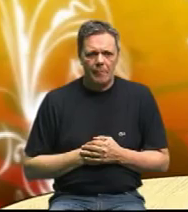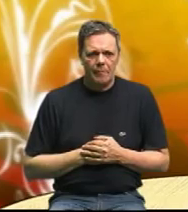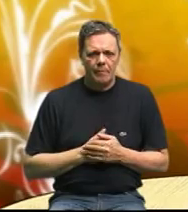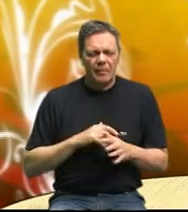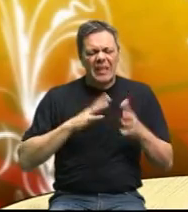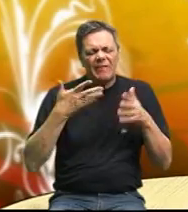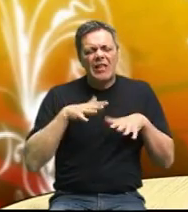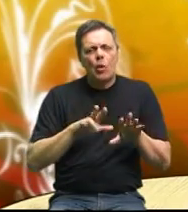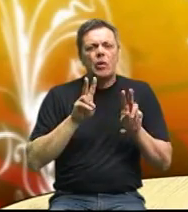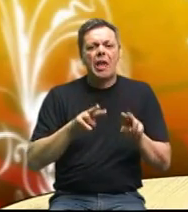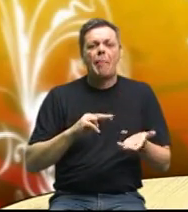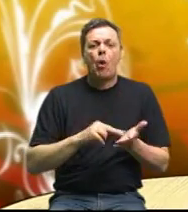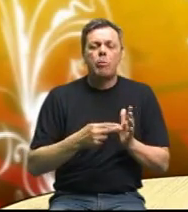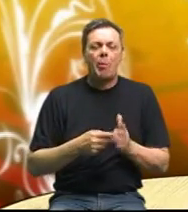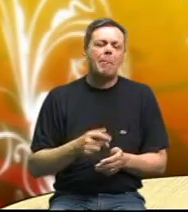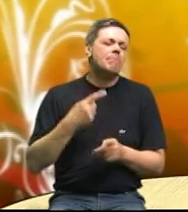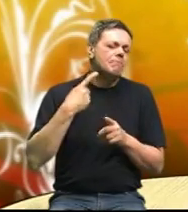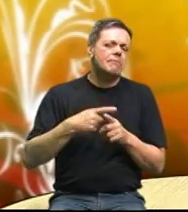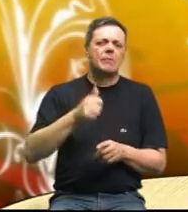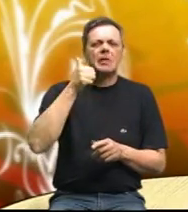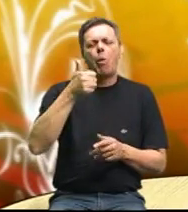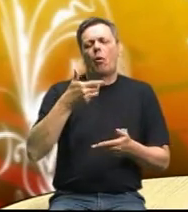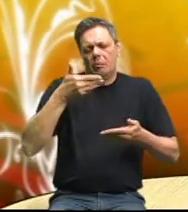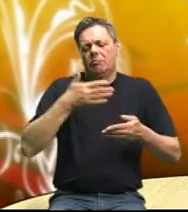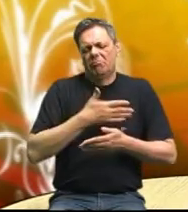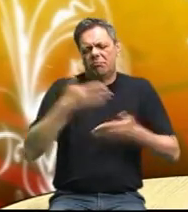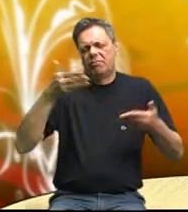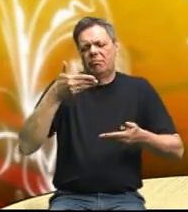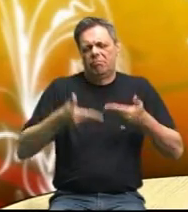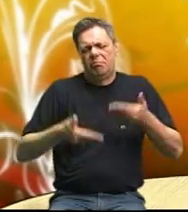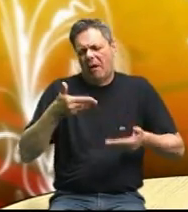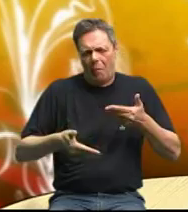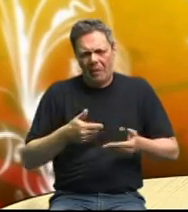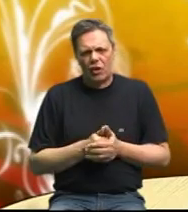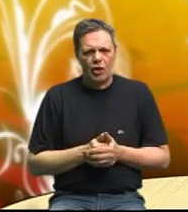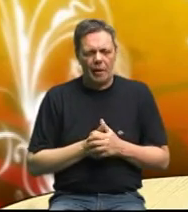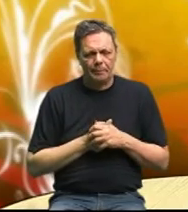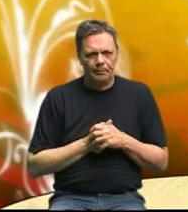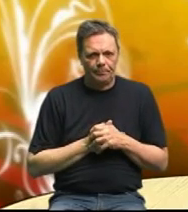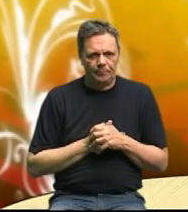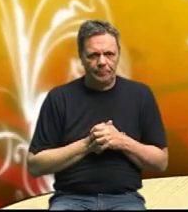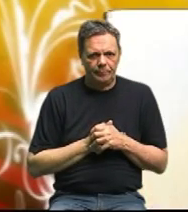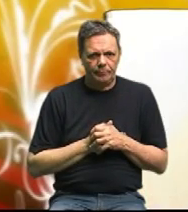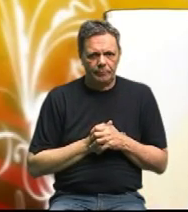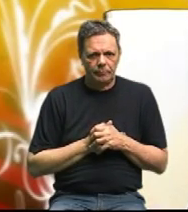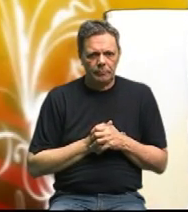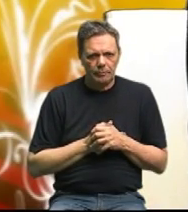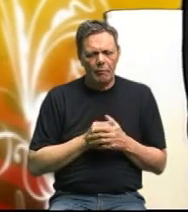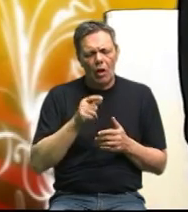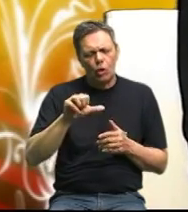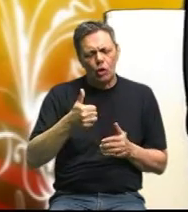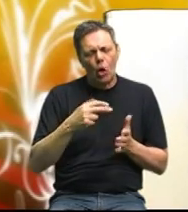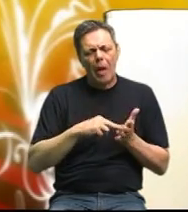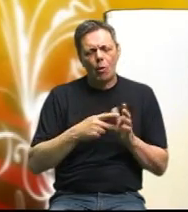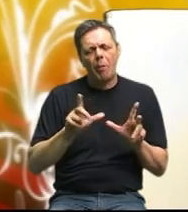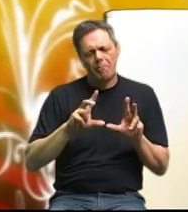svi ti ljudi imaju problem prvenstveno sa prekomernom težinom ili već sa morbidnom debljinom? Da, to je problem